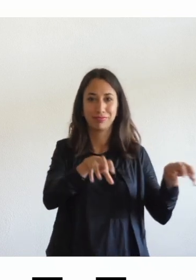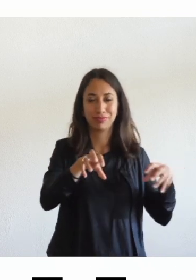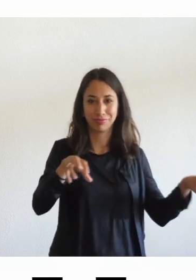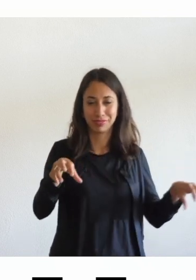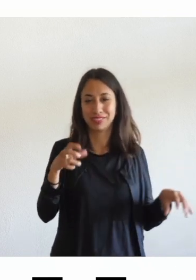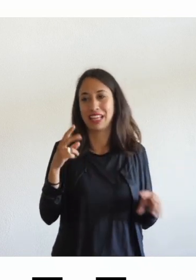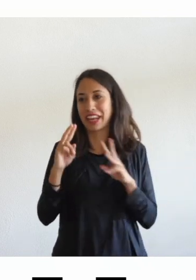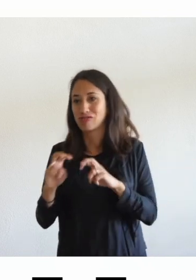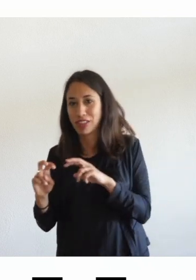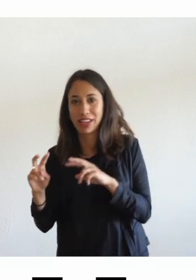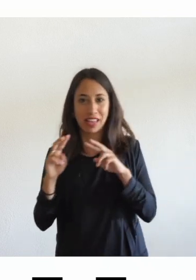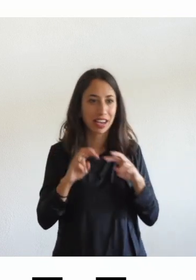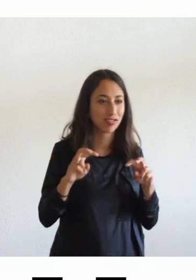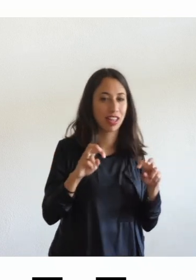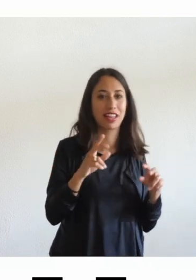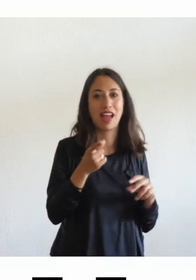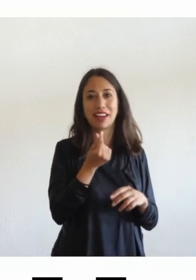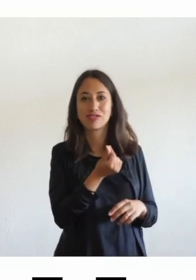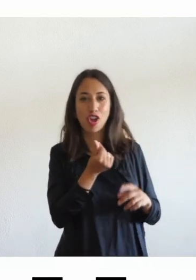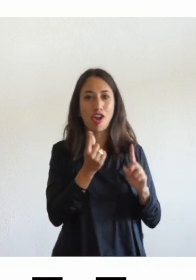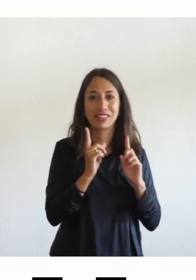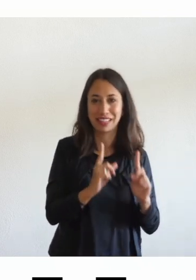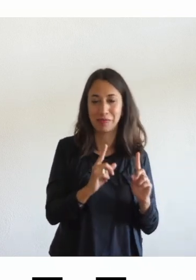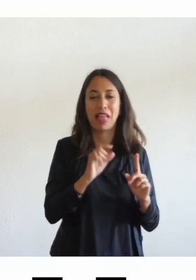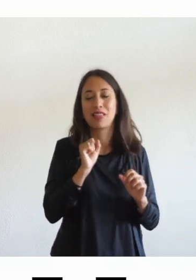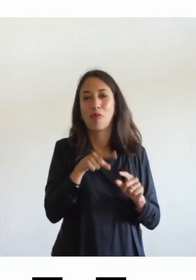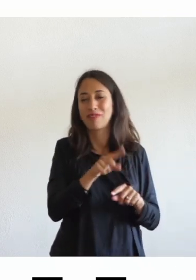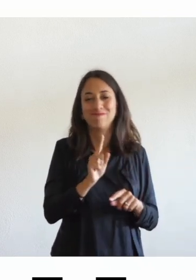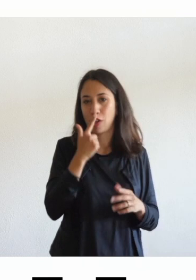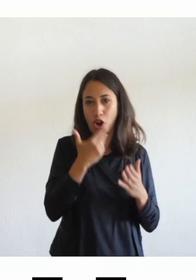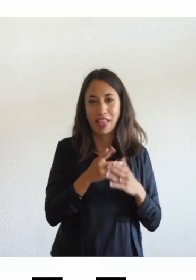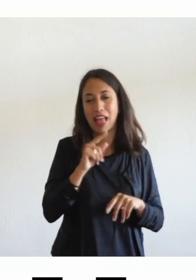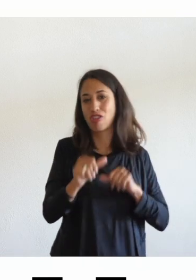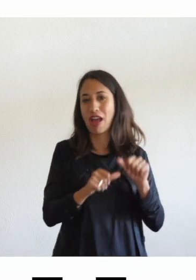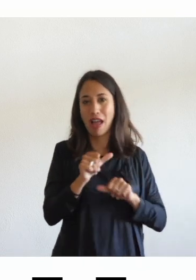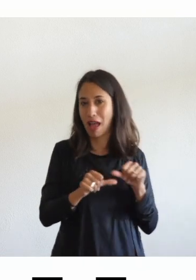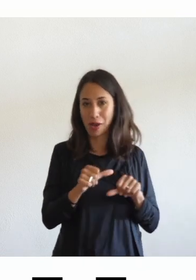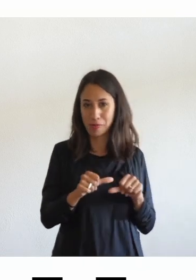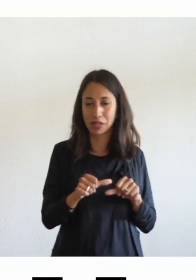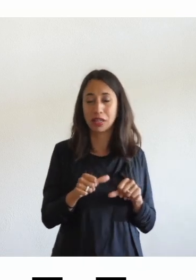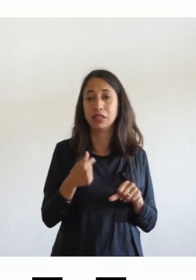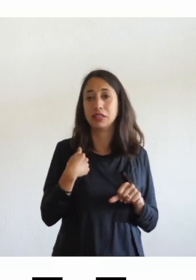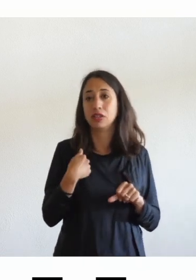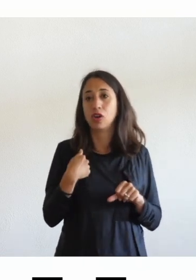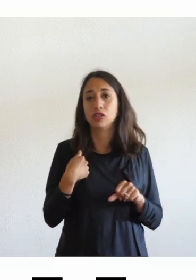tecnologiche che cambiano non è più valido quindi io